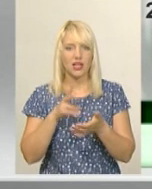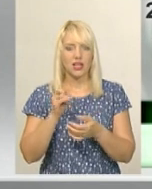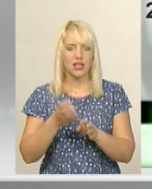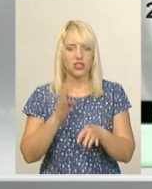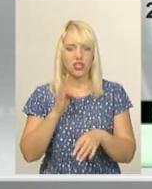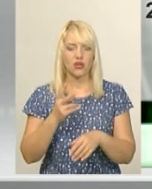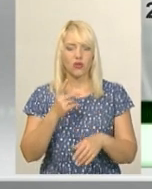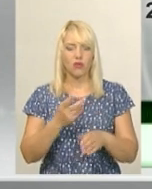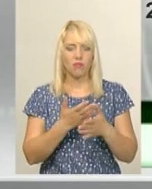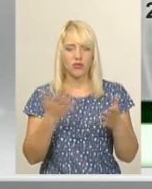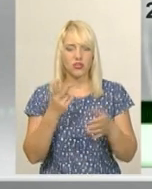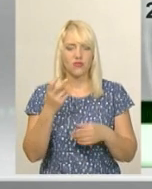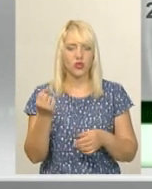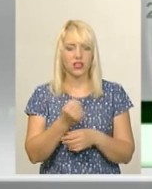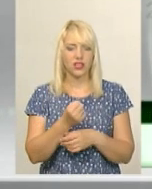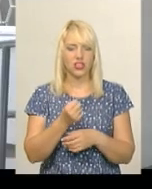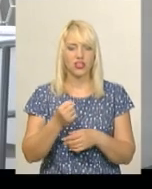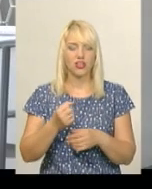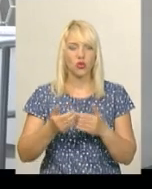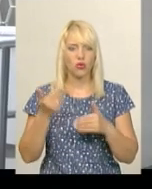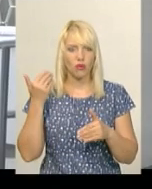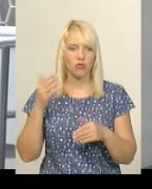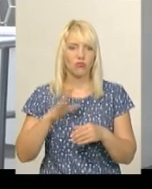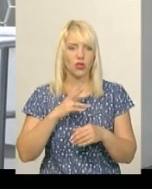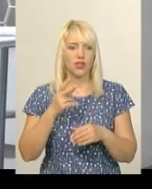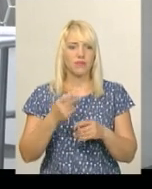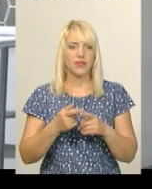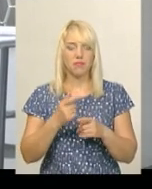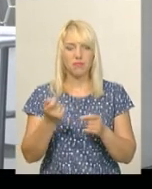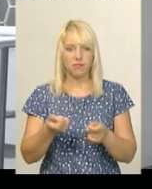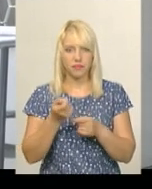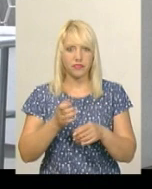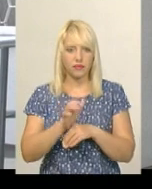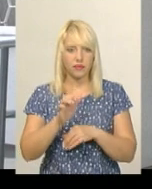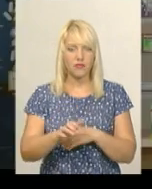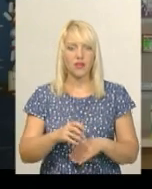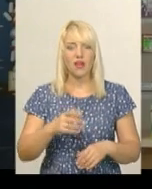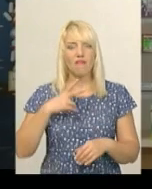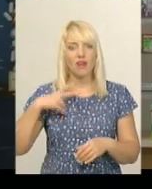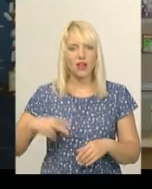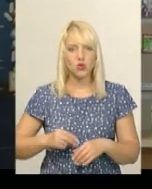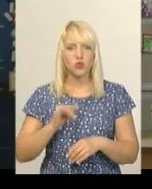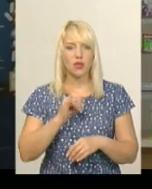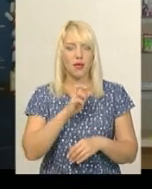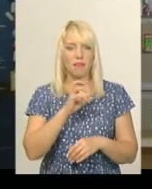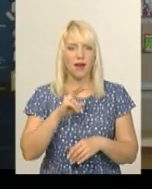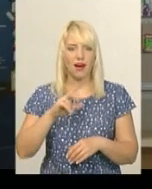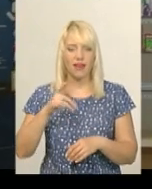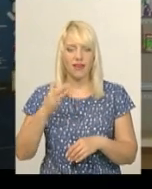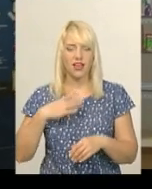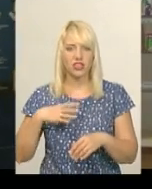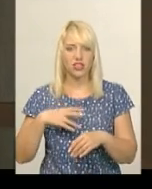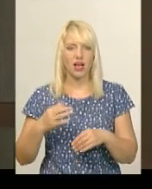тижнів тому, і ми вже були 250. Надходження вакцин французького та бельгійського виробників у цій хмельницькій аптеці очікують